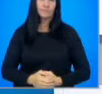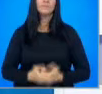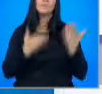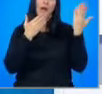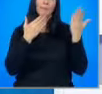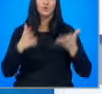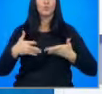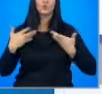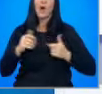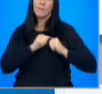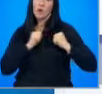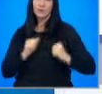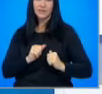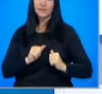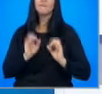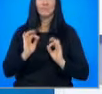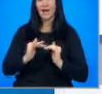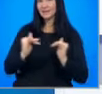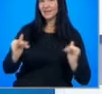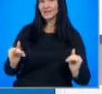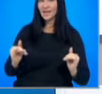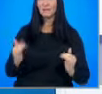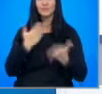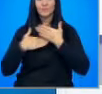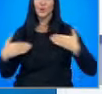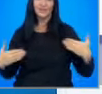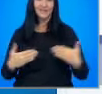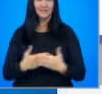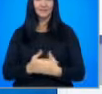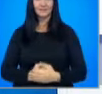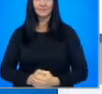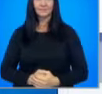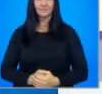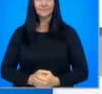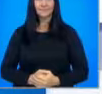Да и Боже, пожелавам им го от сърце и се разделяме тук. Спокойно вечер.